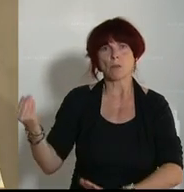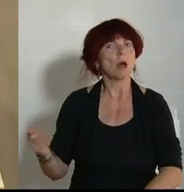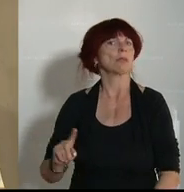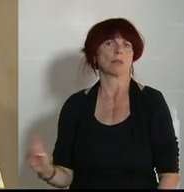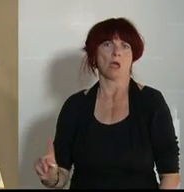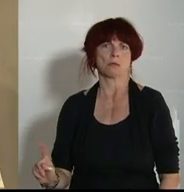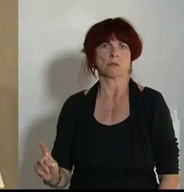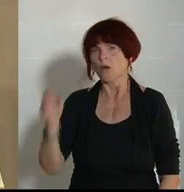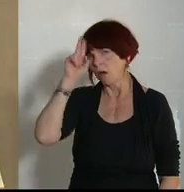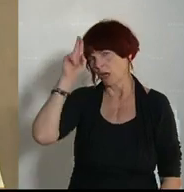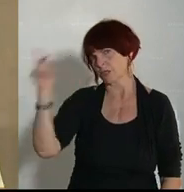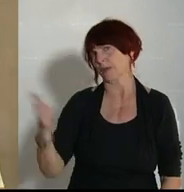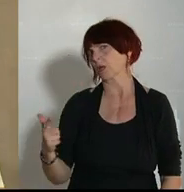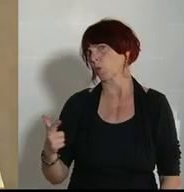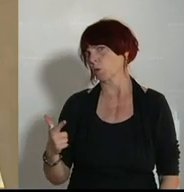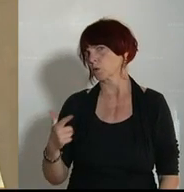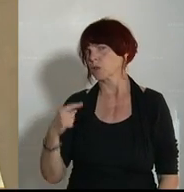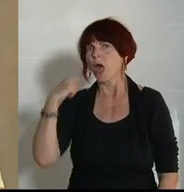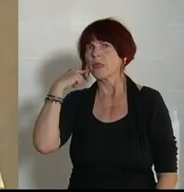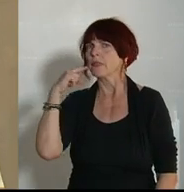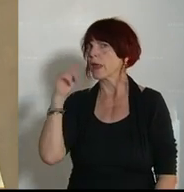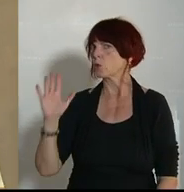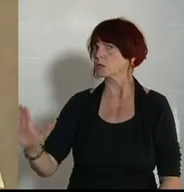und das ist eigentlich nicht das, was ich von den Neos erwarten würde.